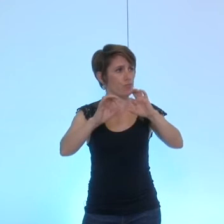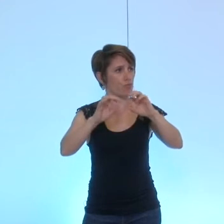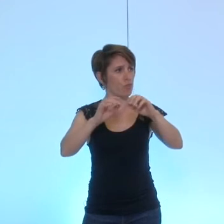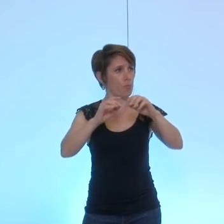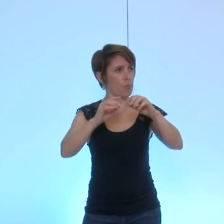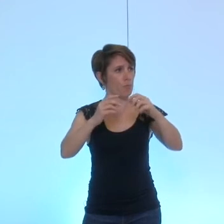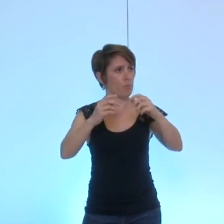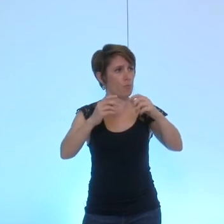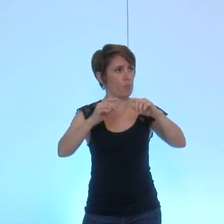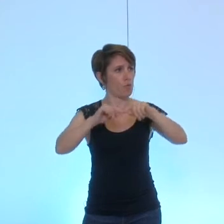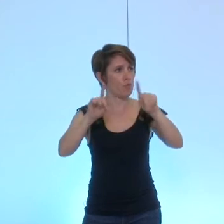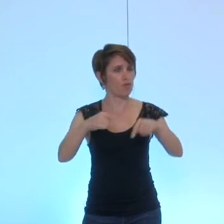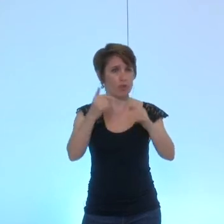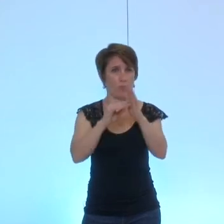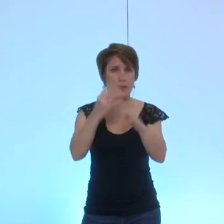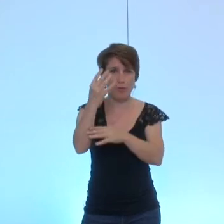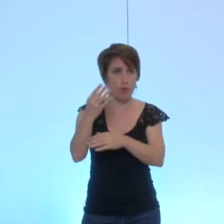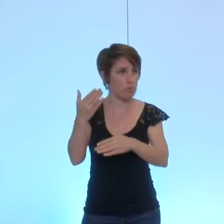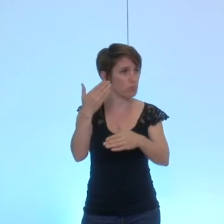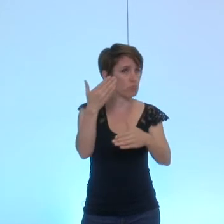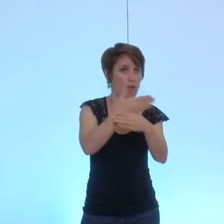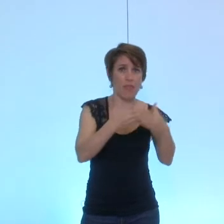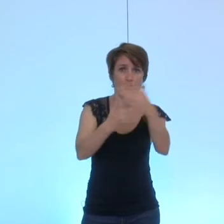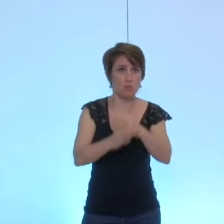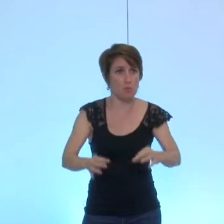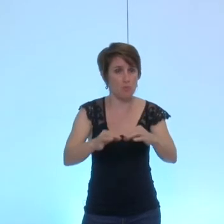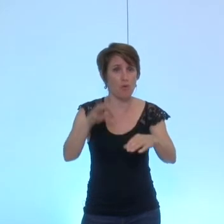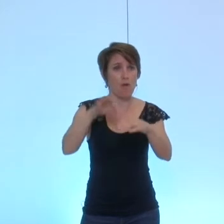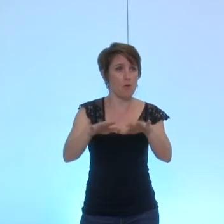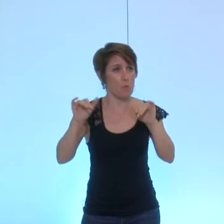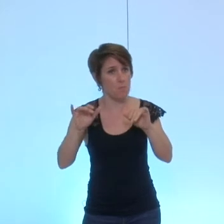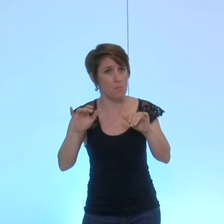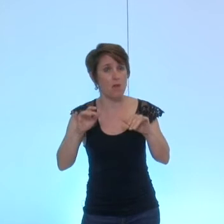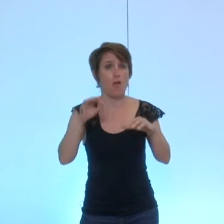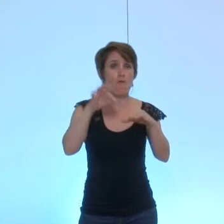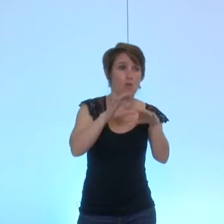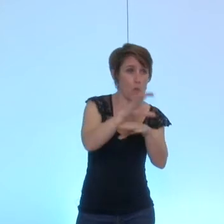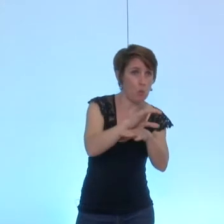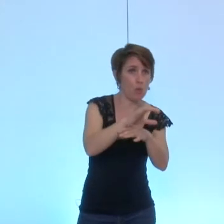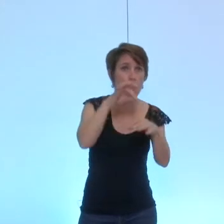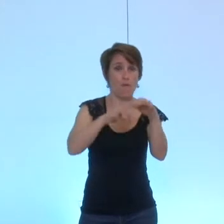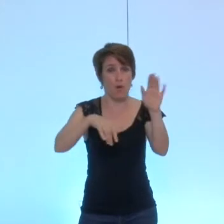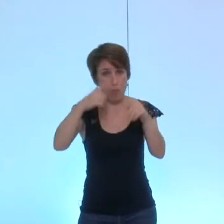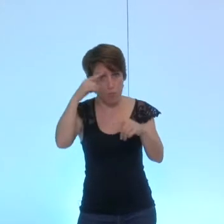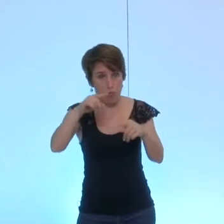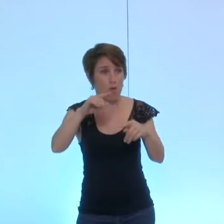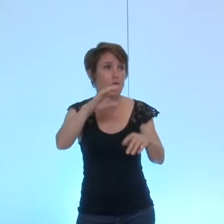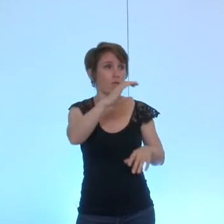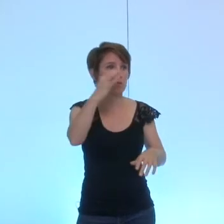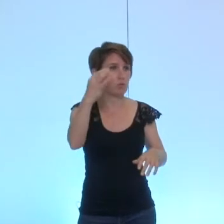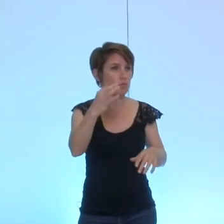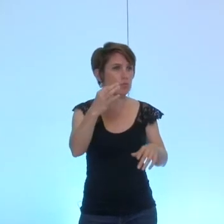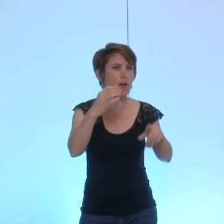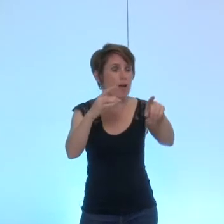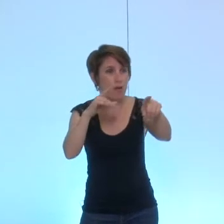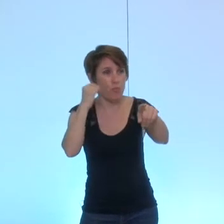pas de prise de parole qui s'abstient qui est contre qui est pour cette délibération est adoptée monsieur Breuil